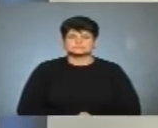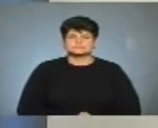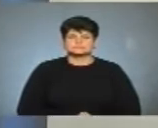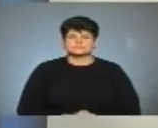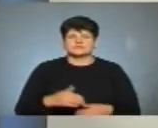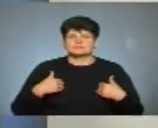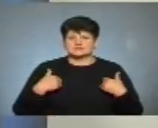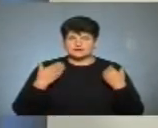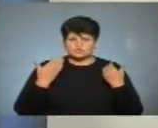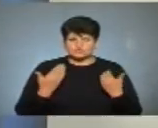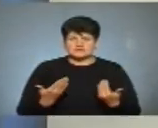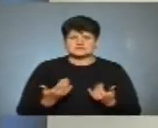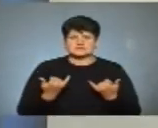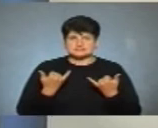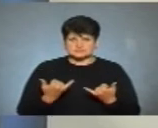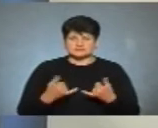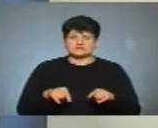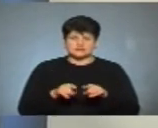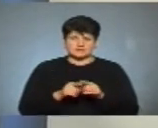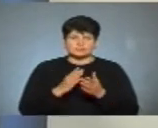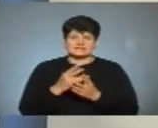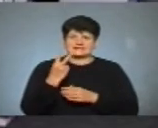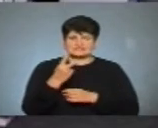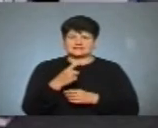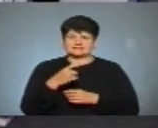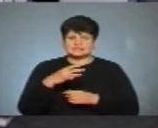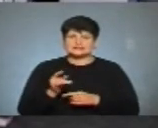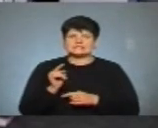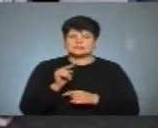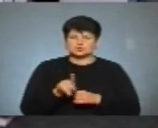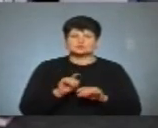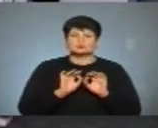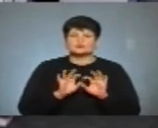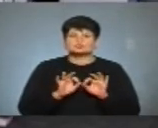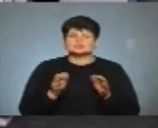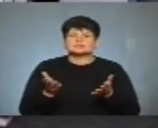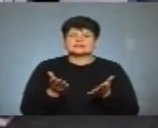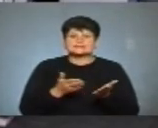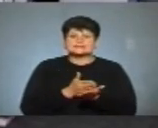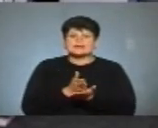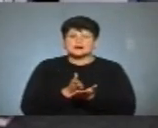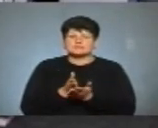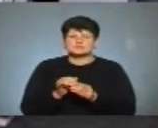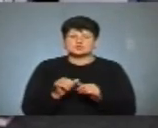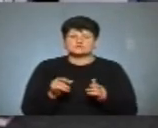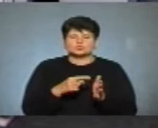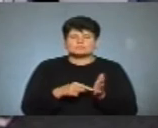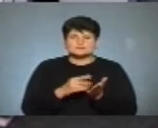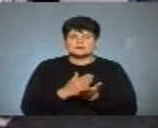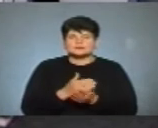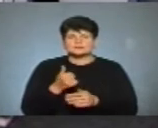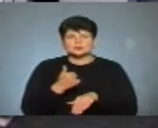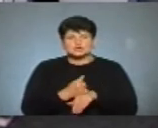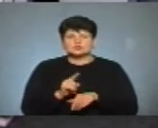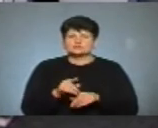Вітаю вас в нашій студії. Зараз ви також маєте дві хвилини для того, щоб розповісти, які напрямки розвитку міста є пріоритетними, а